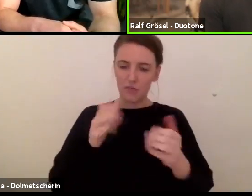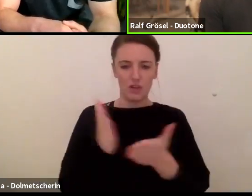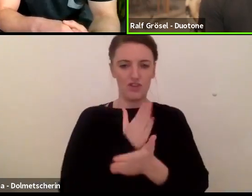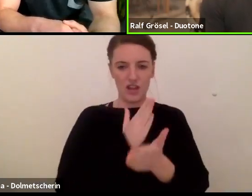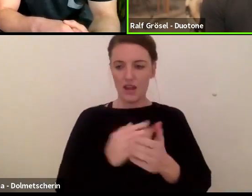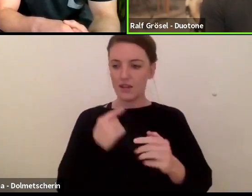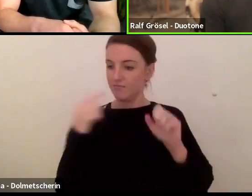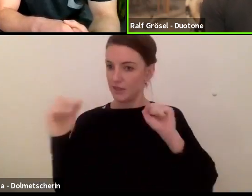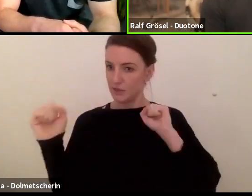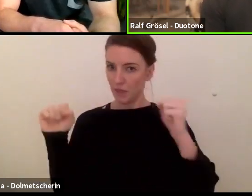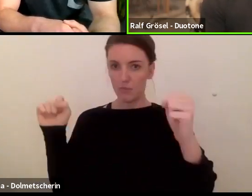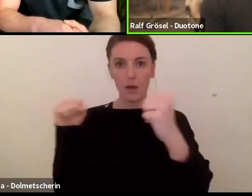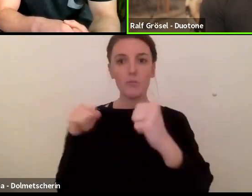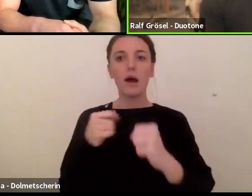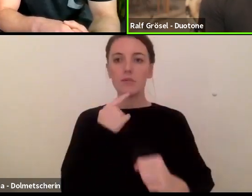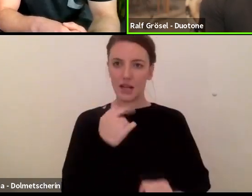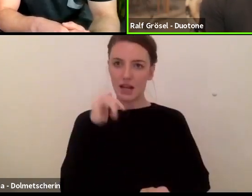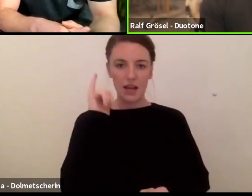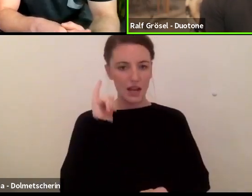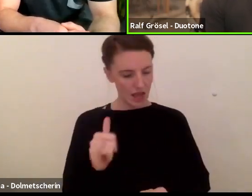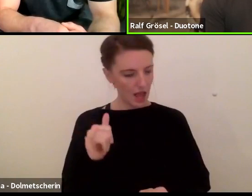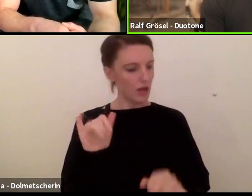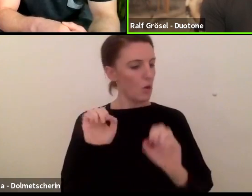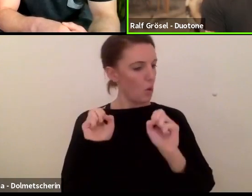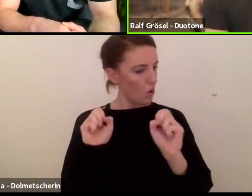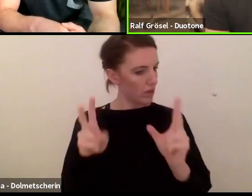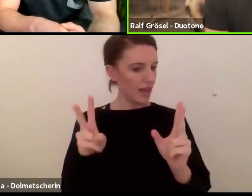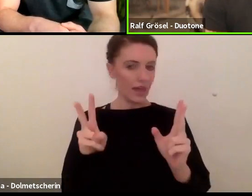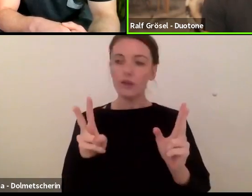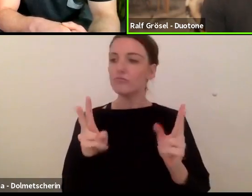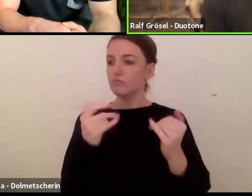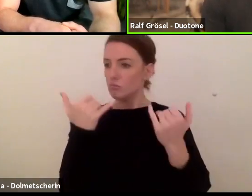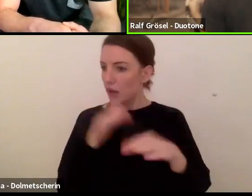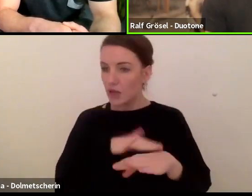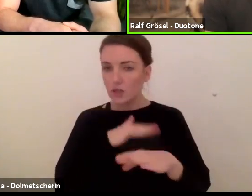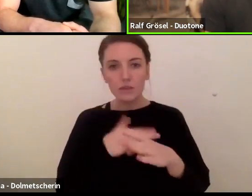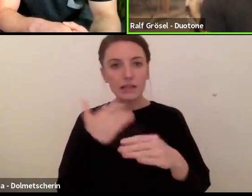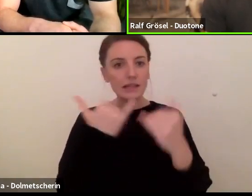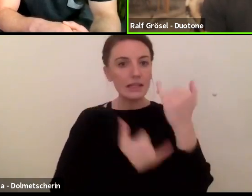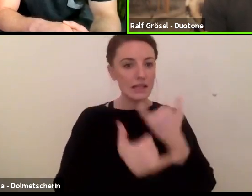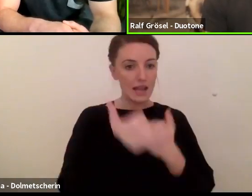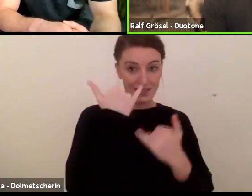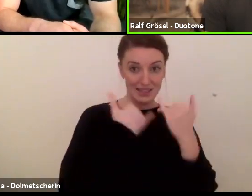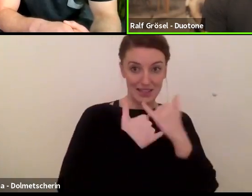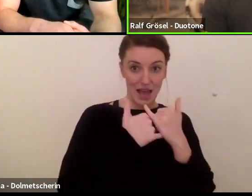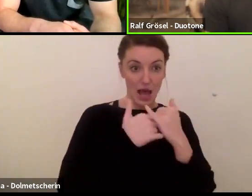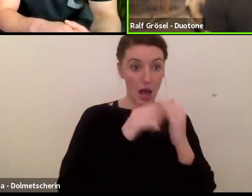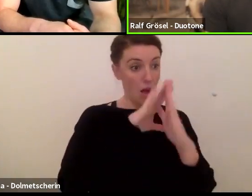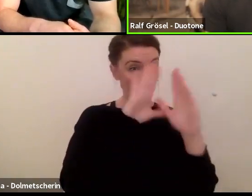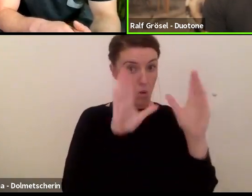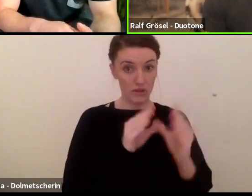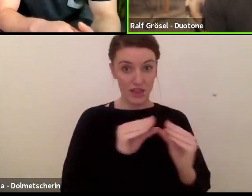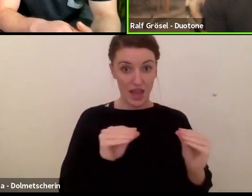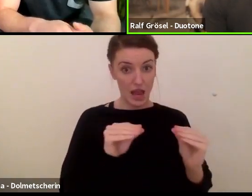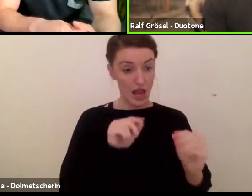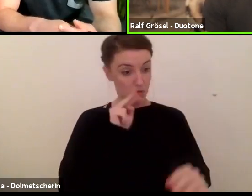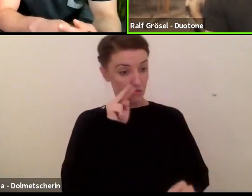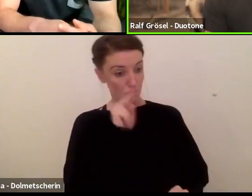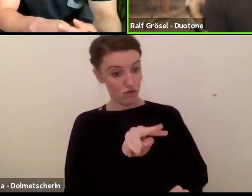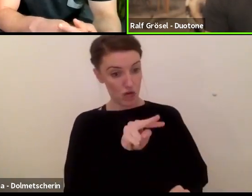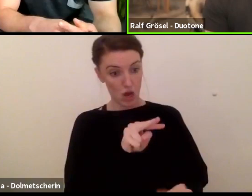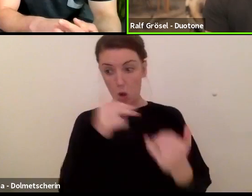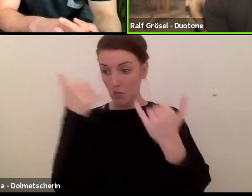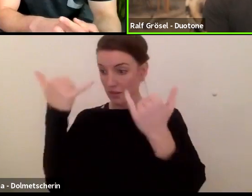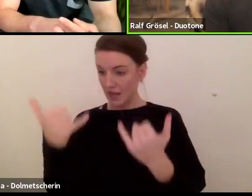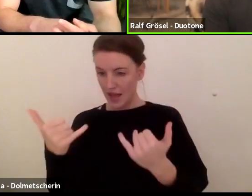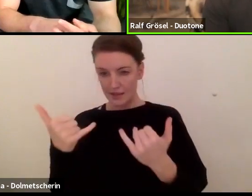zum Beispiel das Vorjahresmodell mit dem neuen Modell vergleichen, validieren, ob der Kite uns so gefällt.